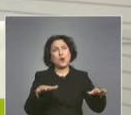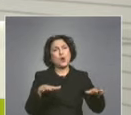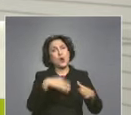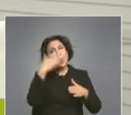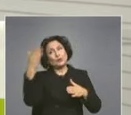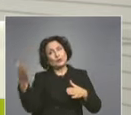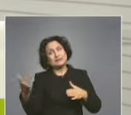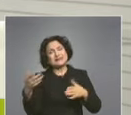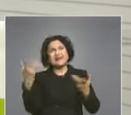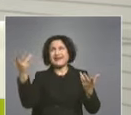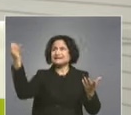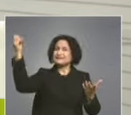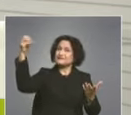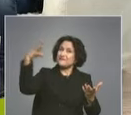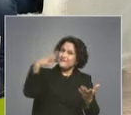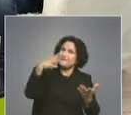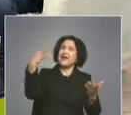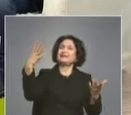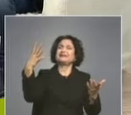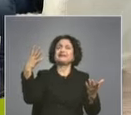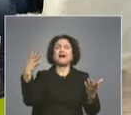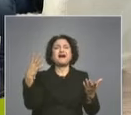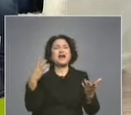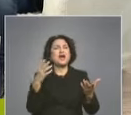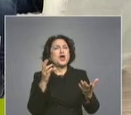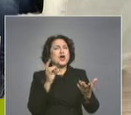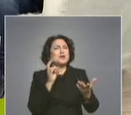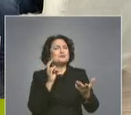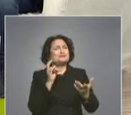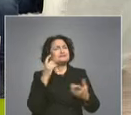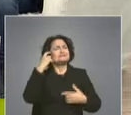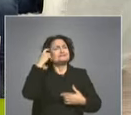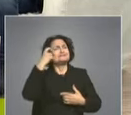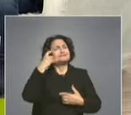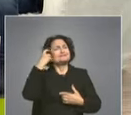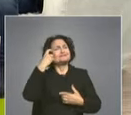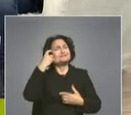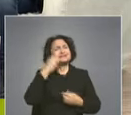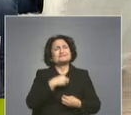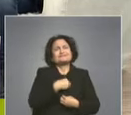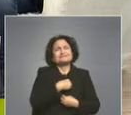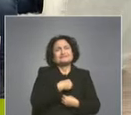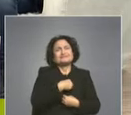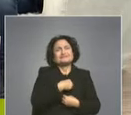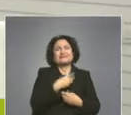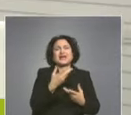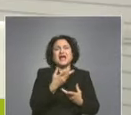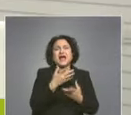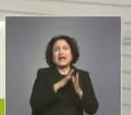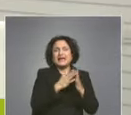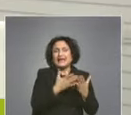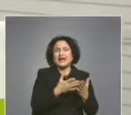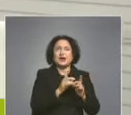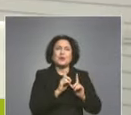много светла книга. Много носталгична книга. Да, да, носталгична книга и точно покрай